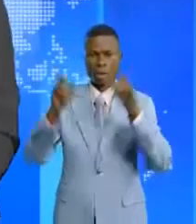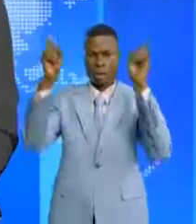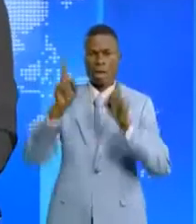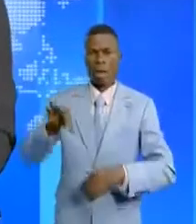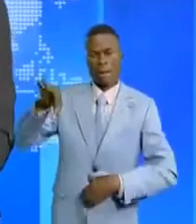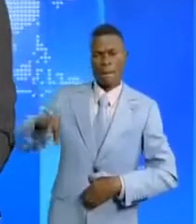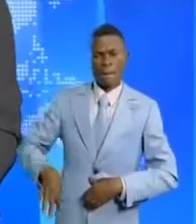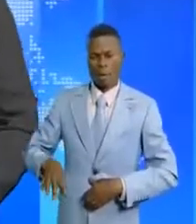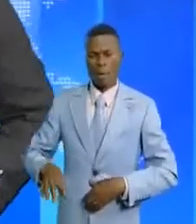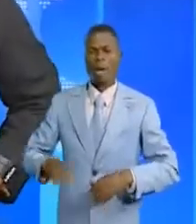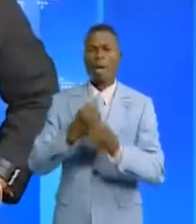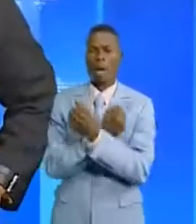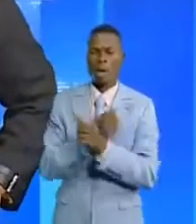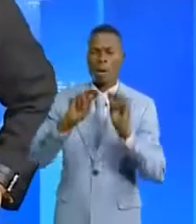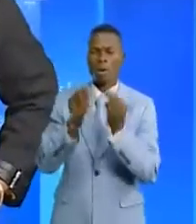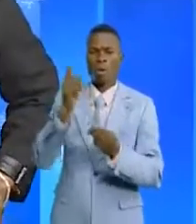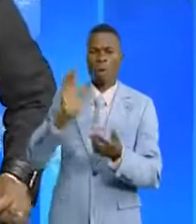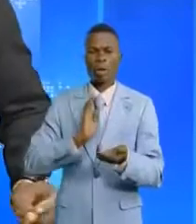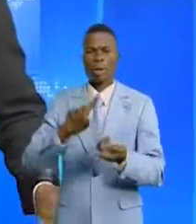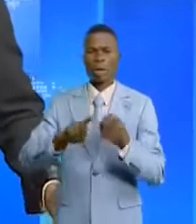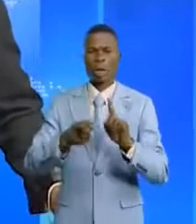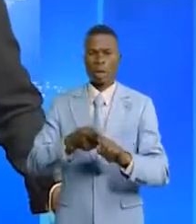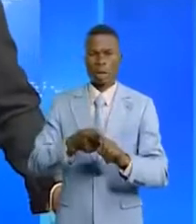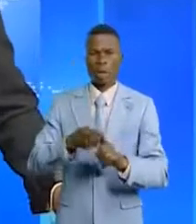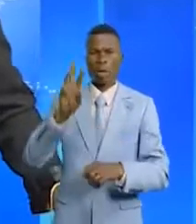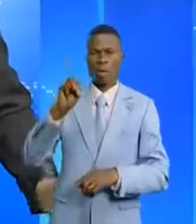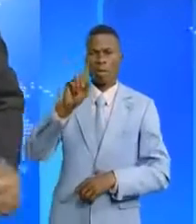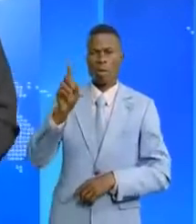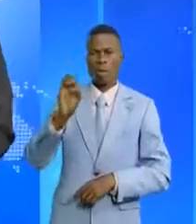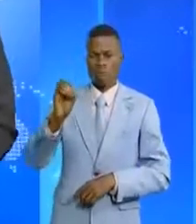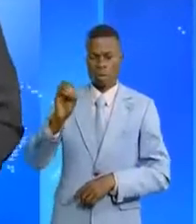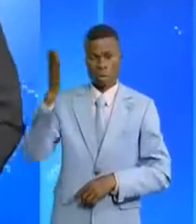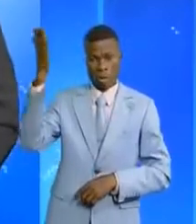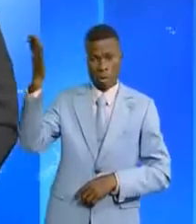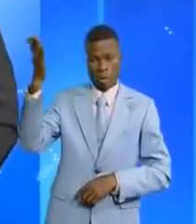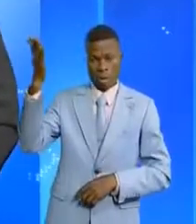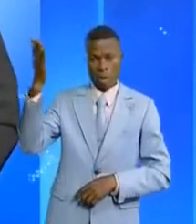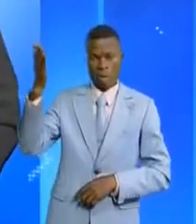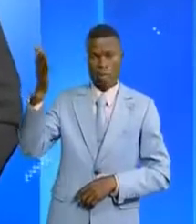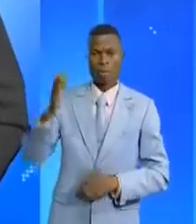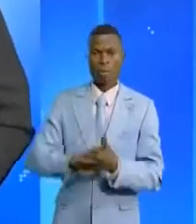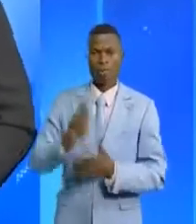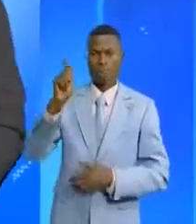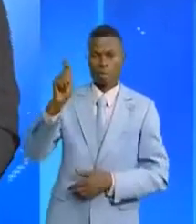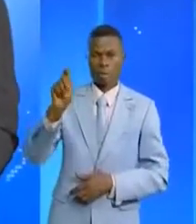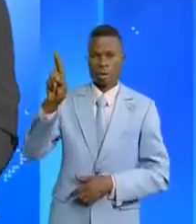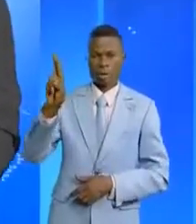mutuel. Notre consœur Doris Mozokie, qui se trouve sur place à Atalia,